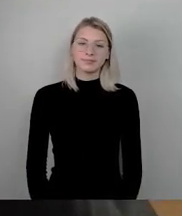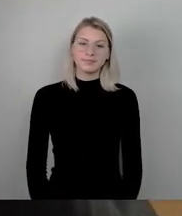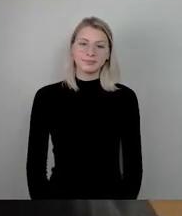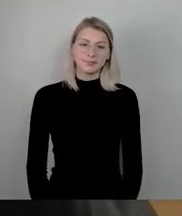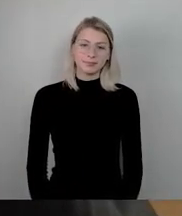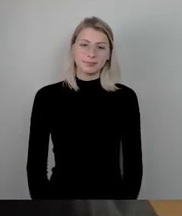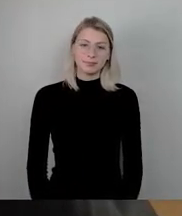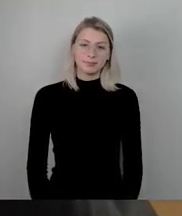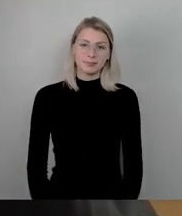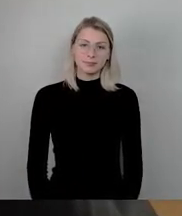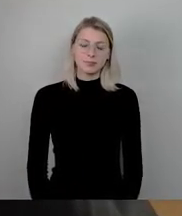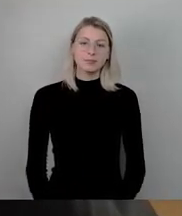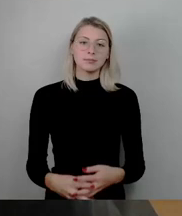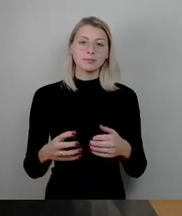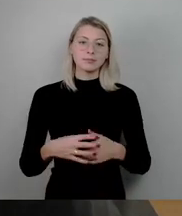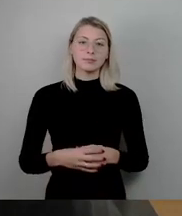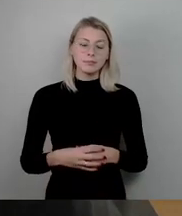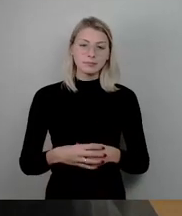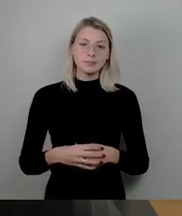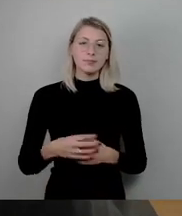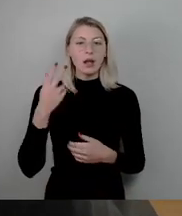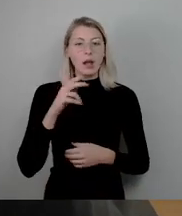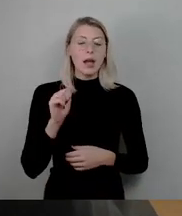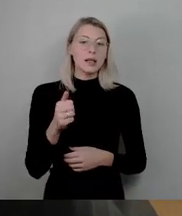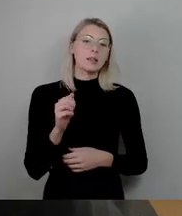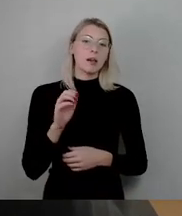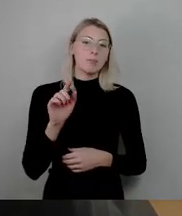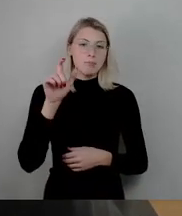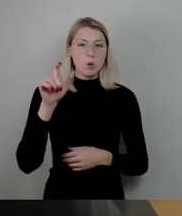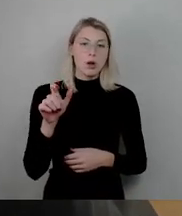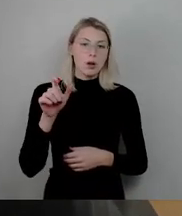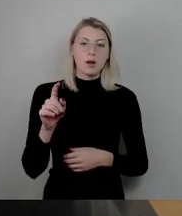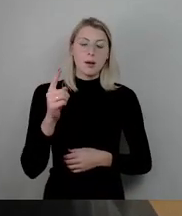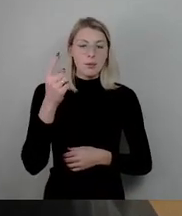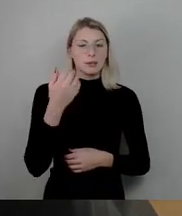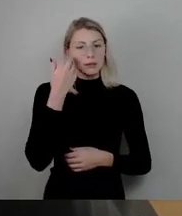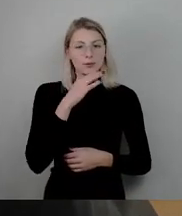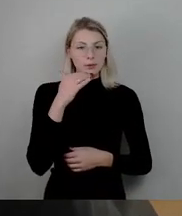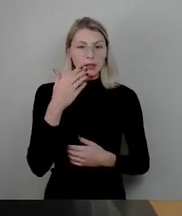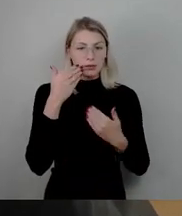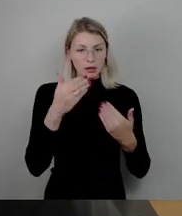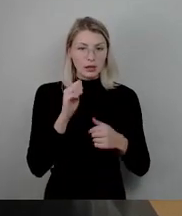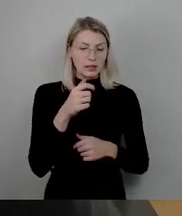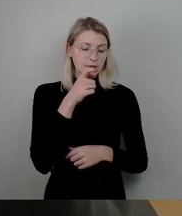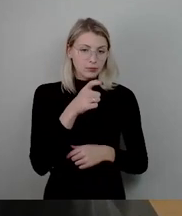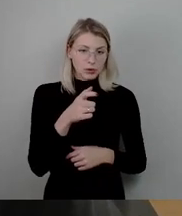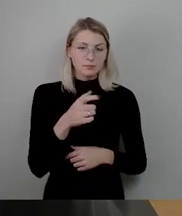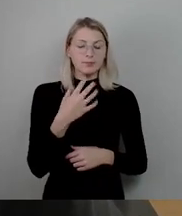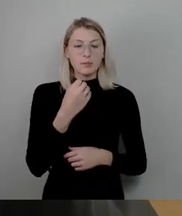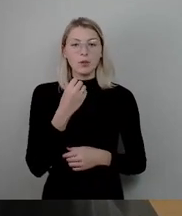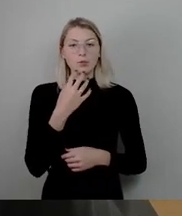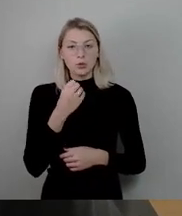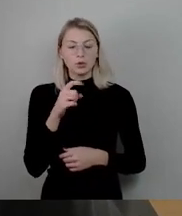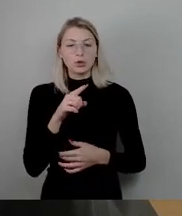Ja, jetzt Herr Bürgermeister, vielen Dank für das Wort. Ich möchte ausschließlich auf das eingehen, was der hochgeschätzte